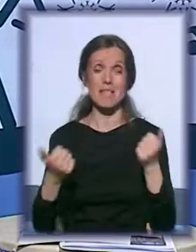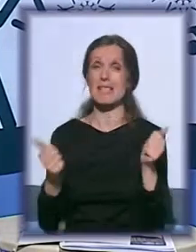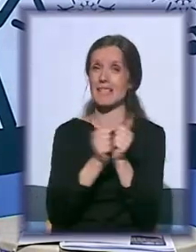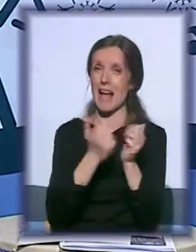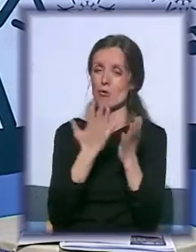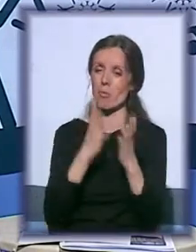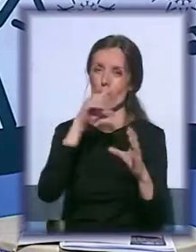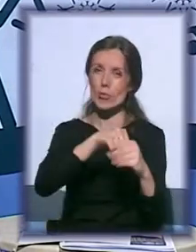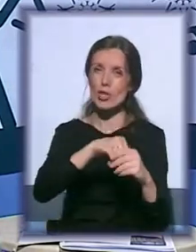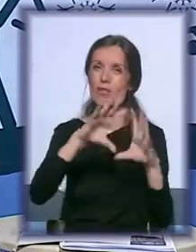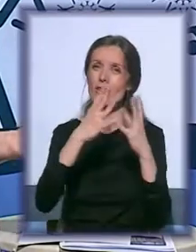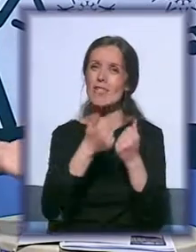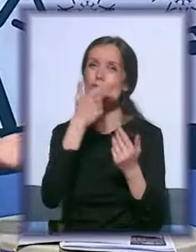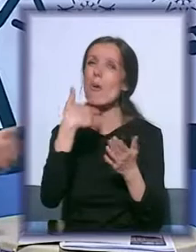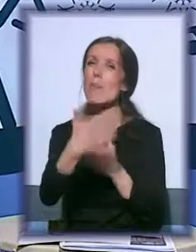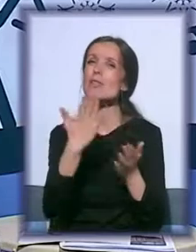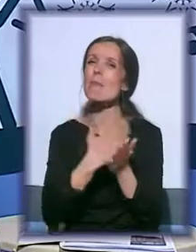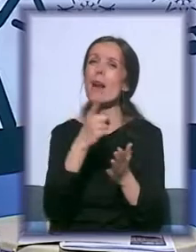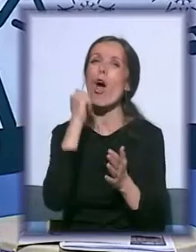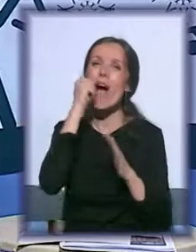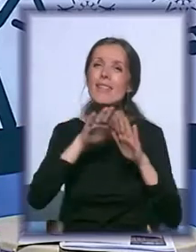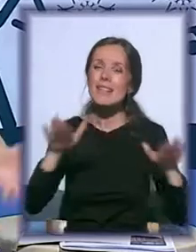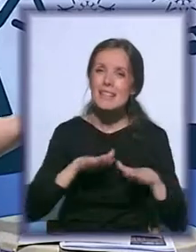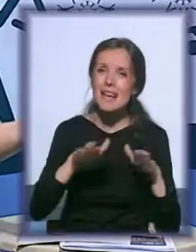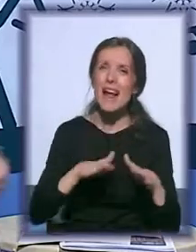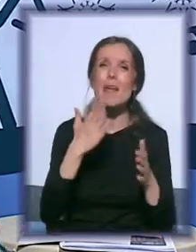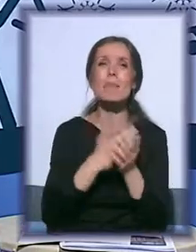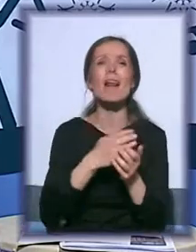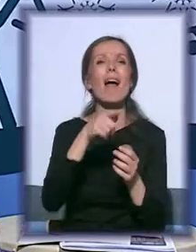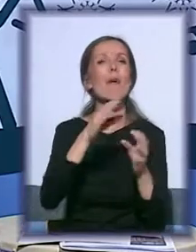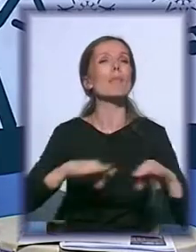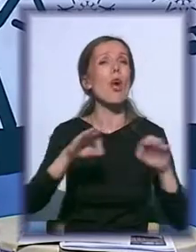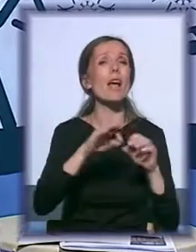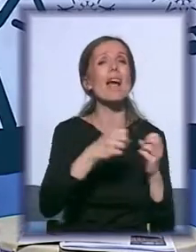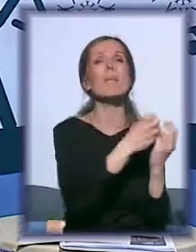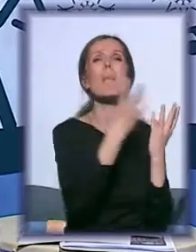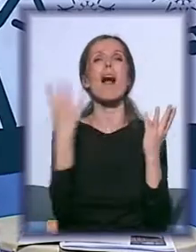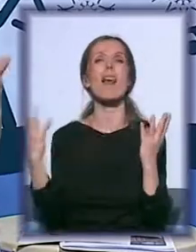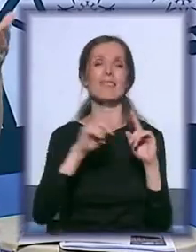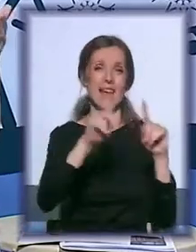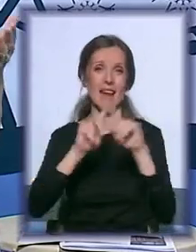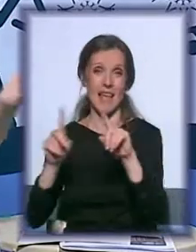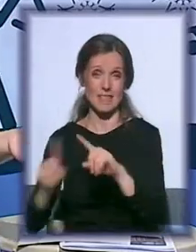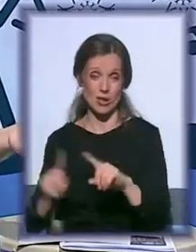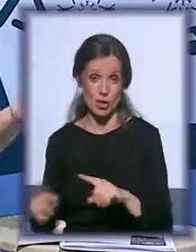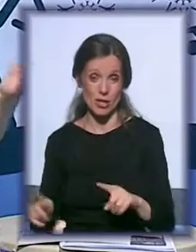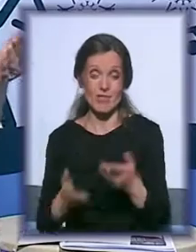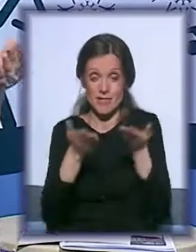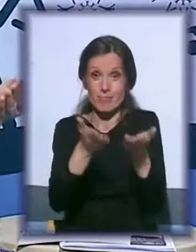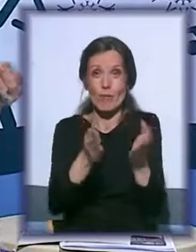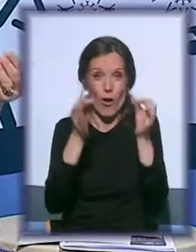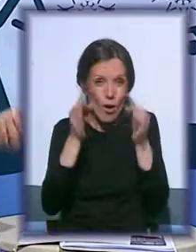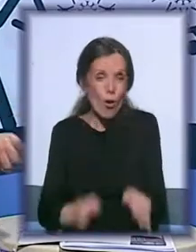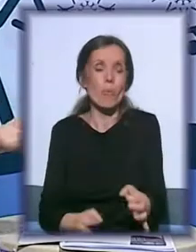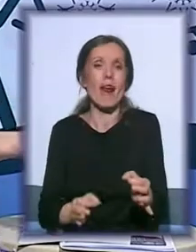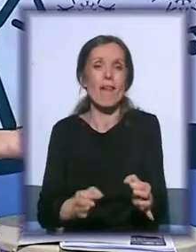učestvovali u svojom onome što i kasnije Nadi Cigalne i bilo predstavljeno kroz paletu različitosti. Ona je upravo, upravo stvorena i